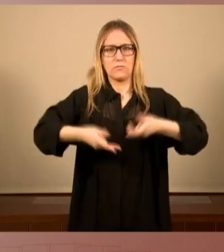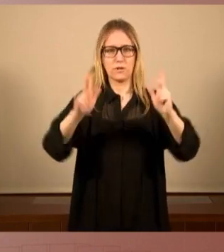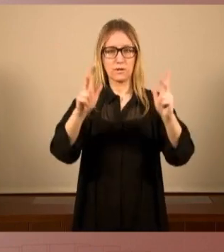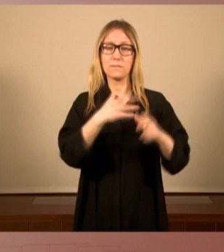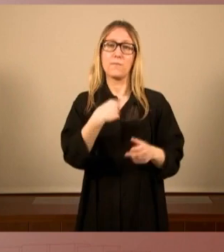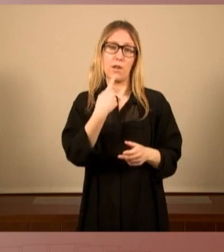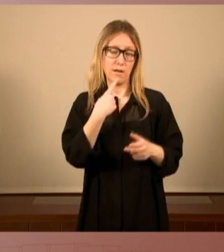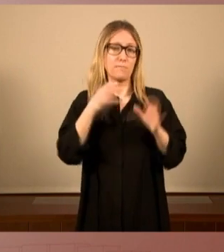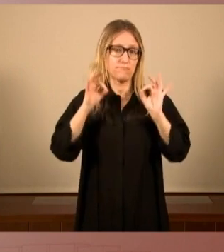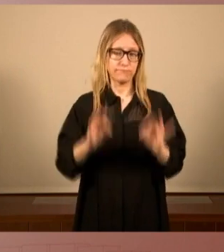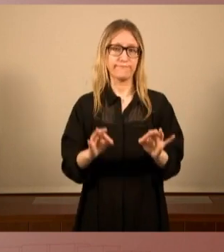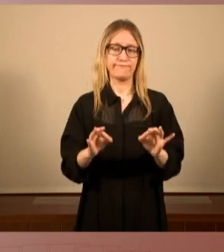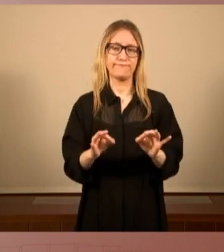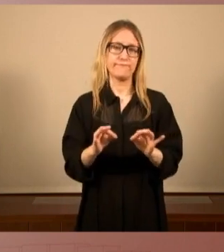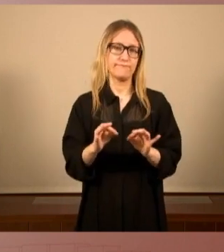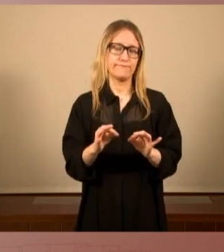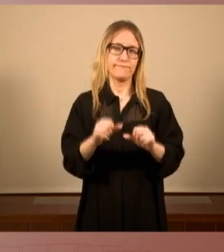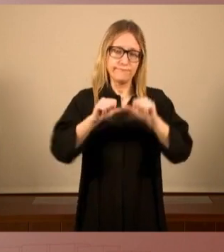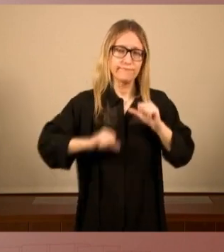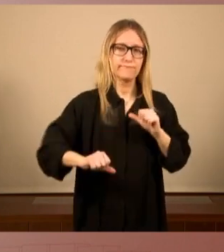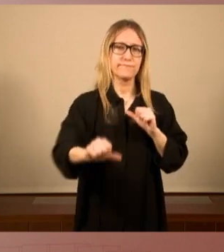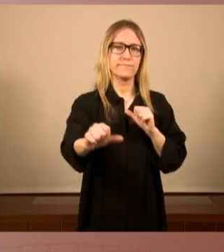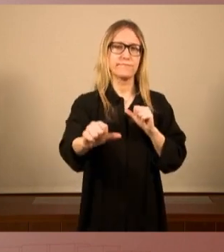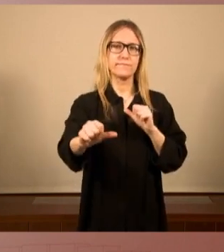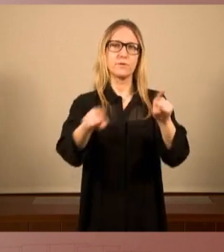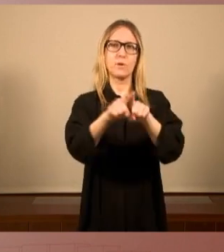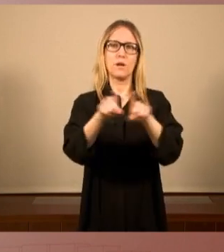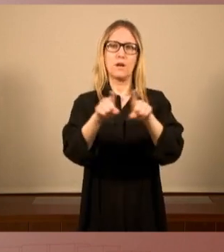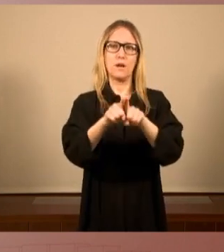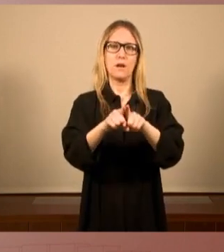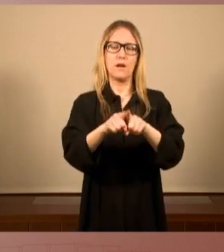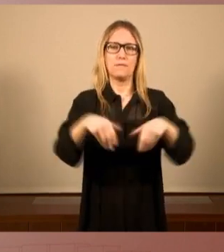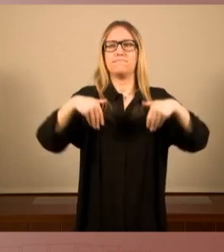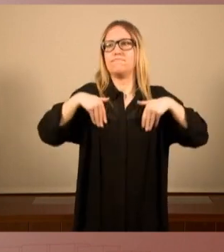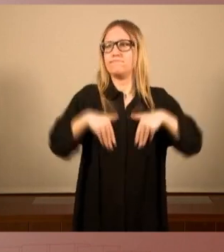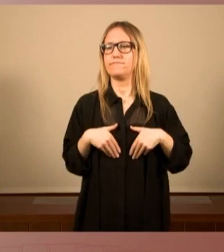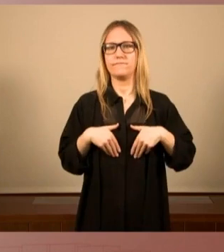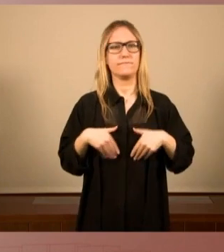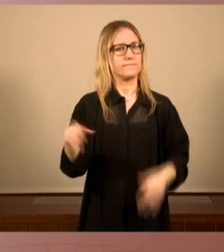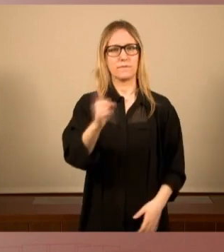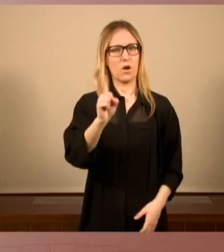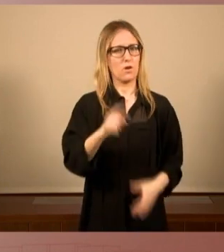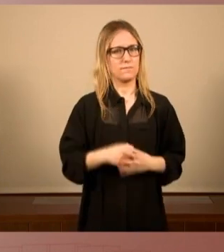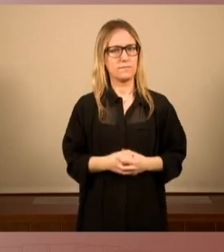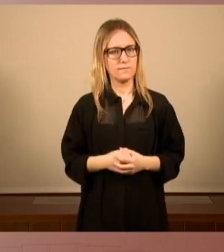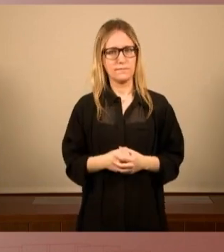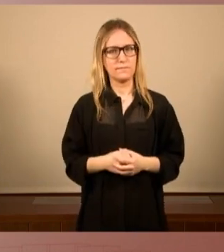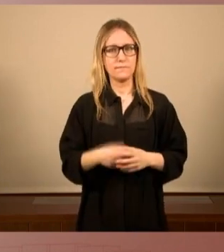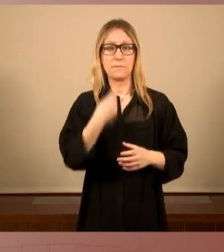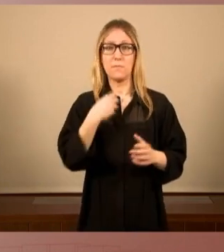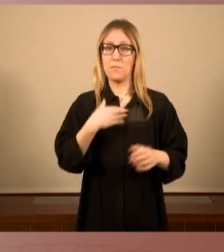que ens hi estarem que no estarem pas de braços creuats sinó que estarem